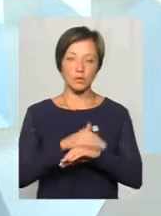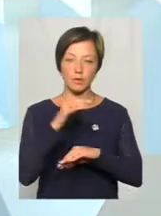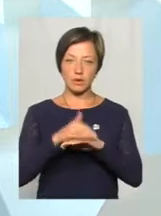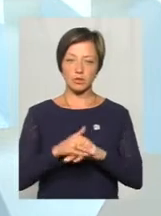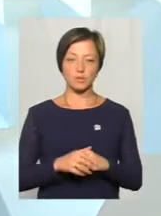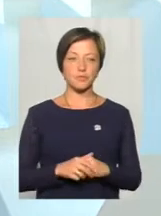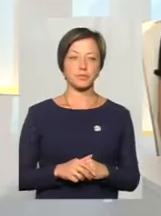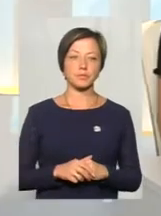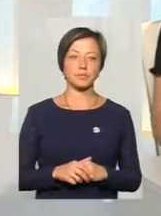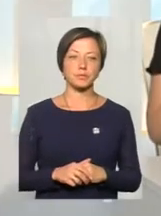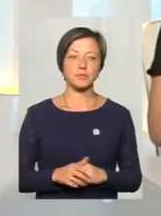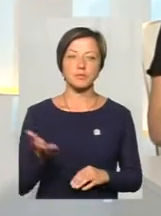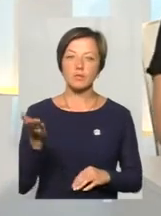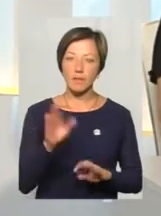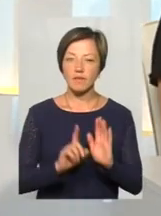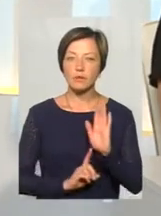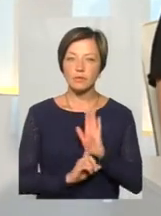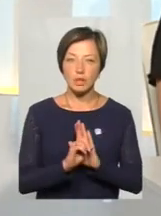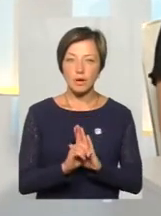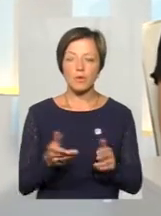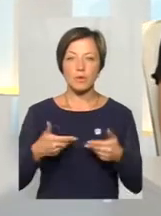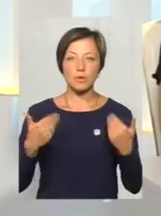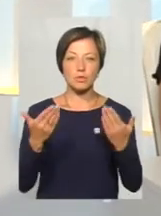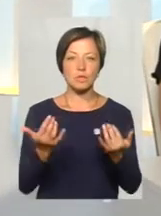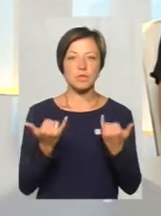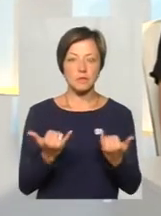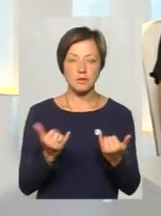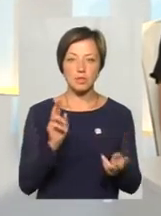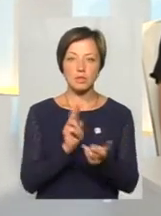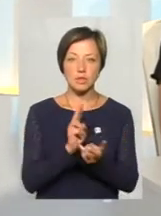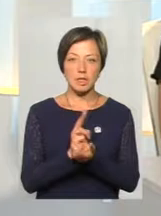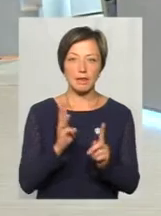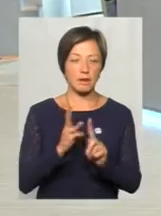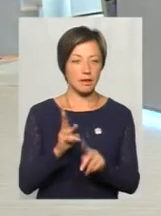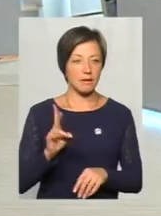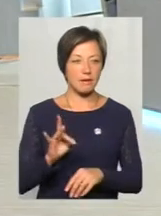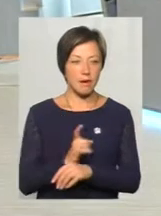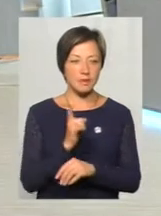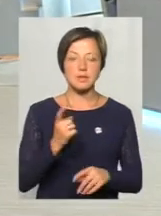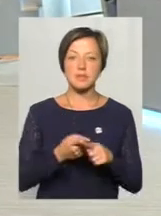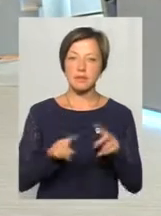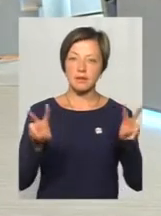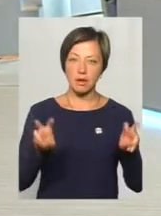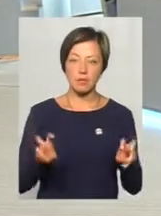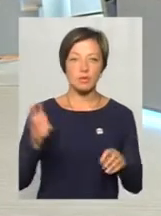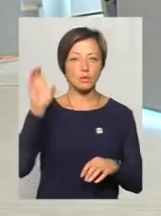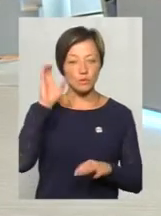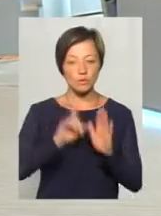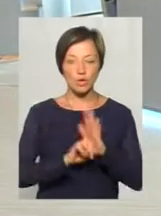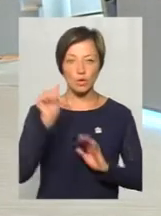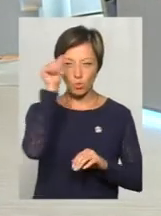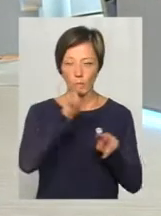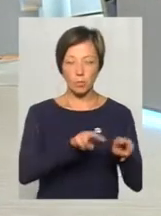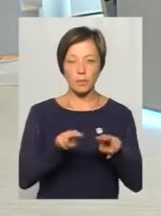вечір. Давайте почнемо з того, ми вже з вами тут зустрічаємося третій раз в приводу цієї теми. її відслідковуємо з початку року.